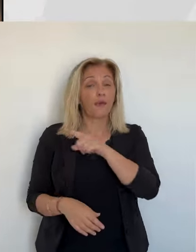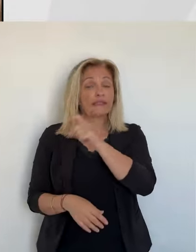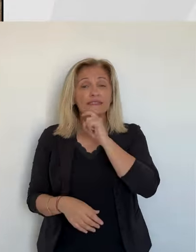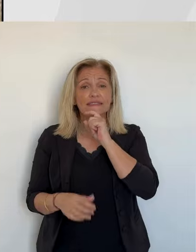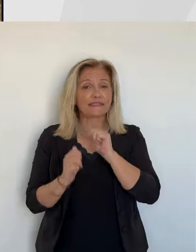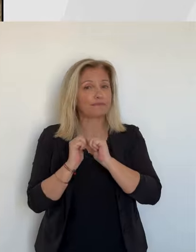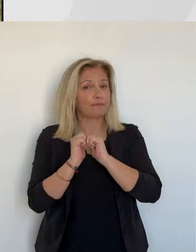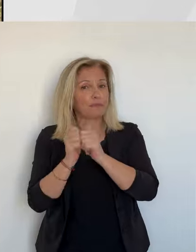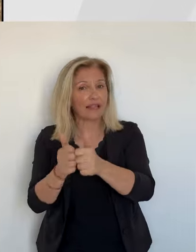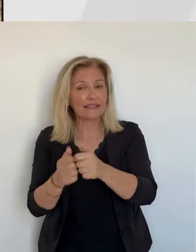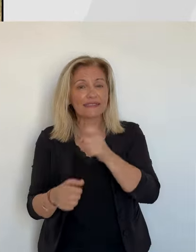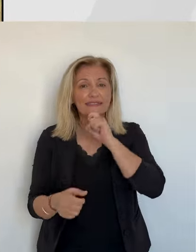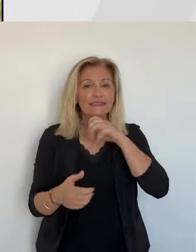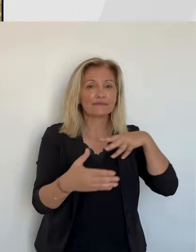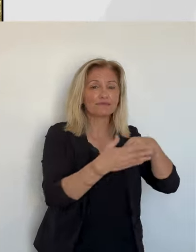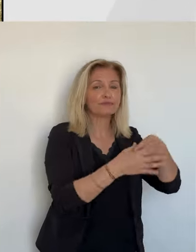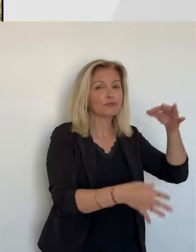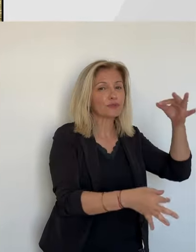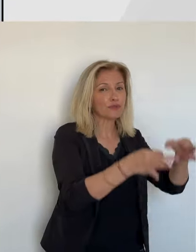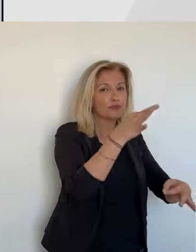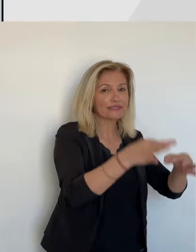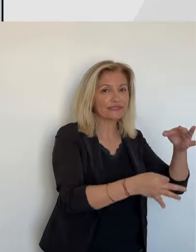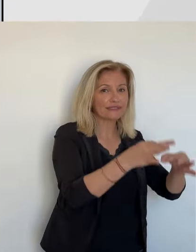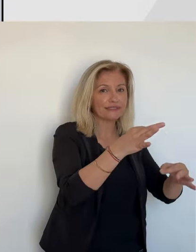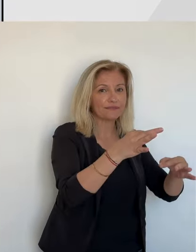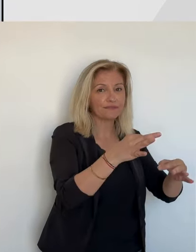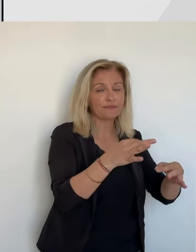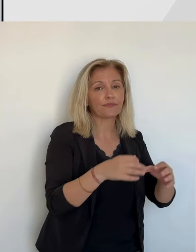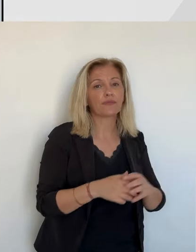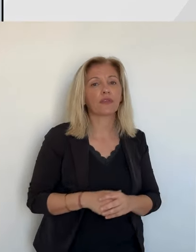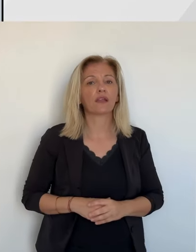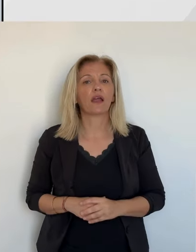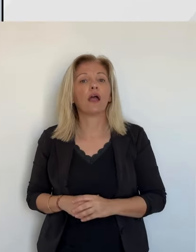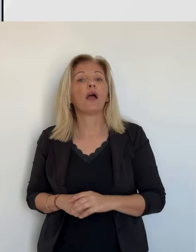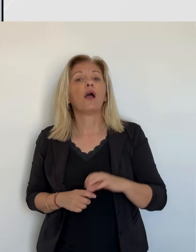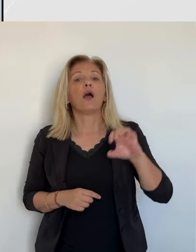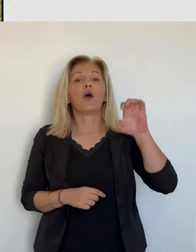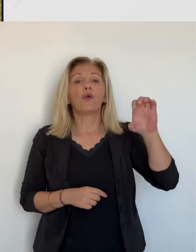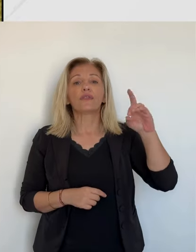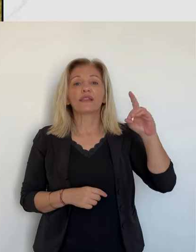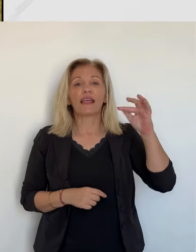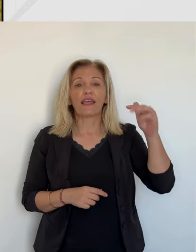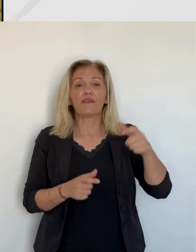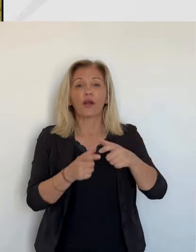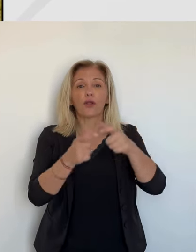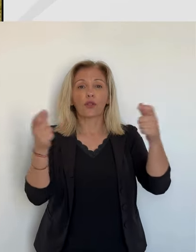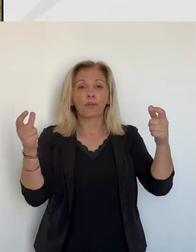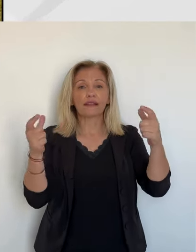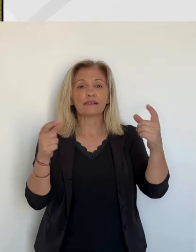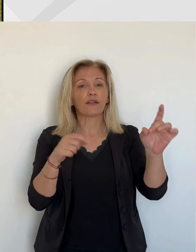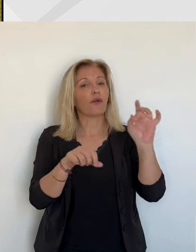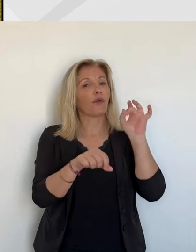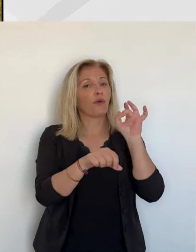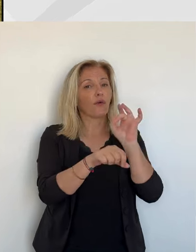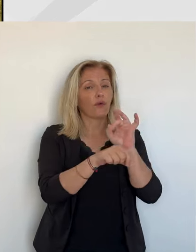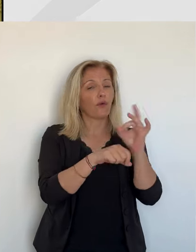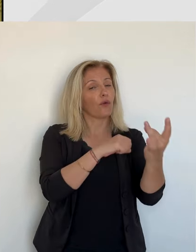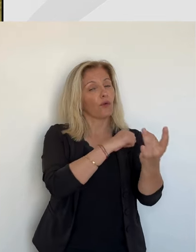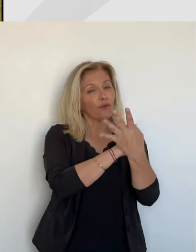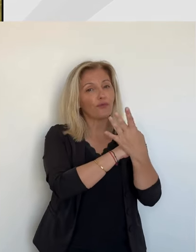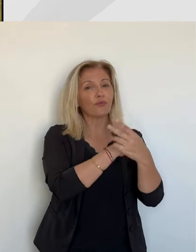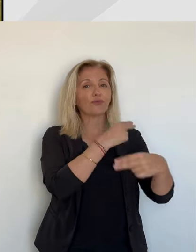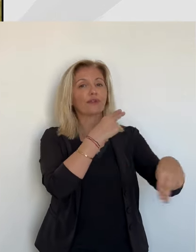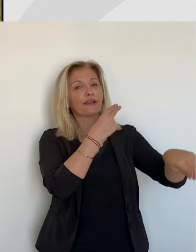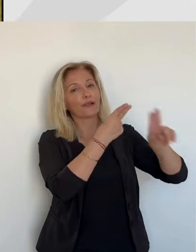fait constater le pylône par admissier, il n'a pas porté plainte contre EDF et ne s'est pas constitué partie civile. Mais il se réserve la possibilité de le faire.